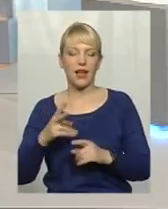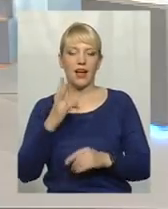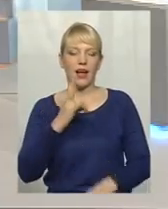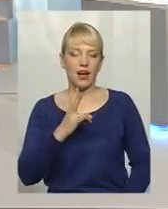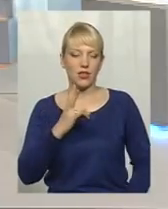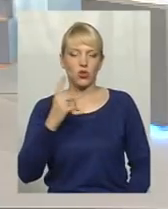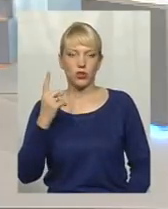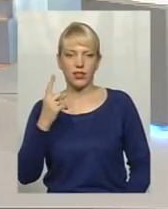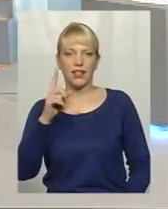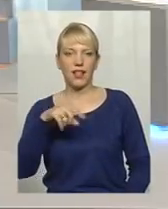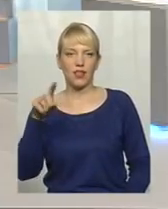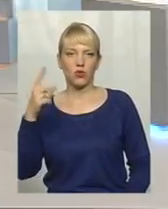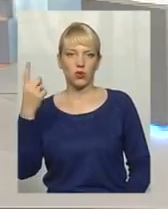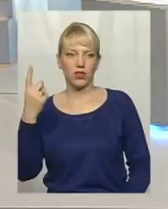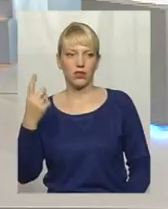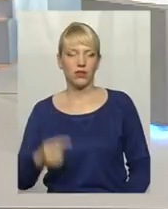і на один?